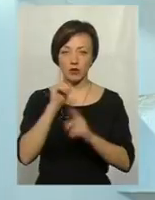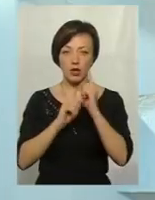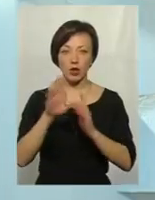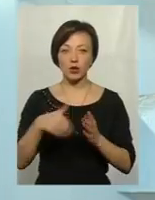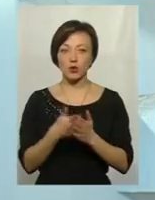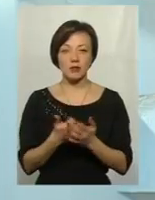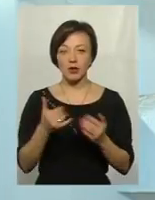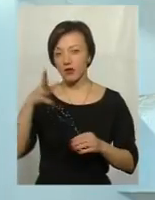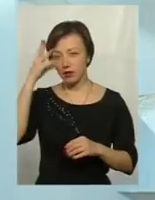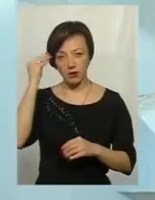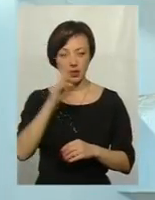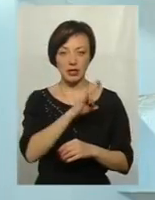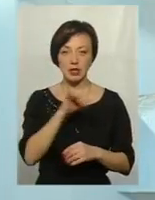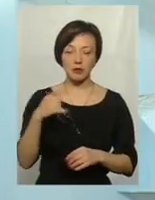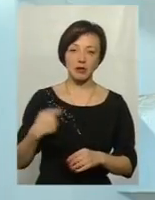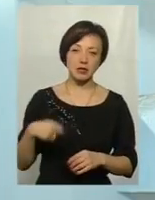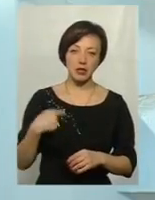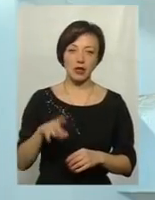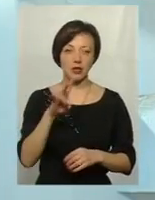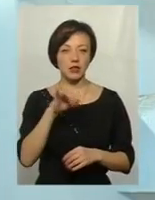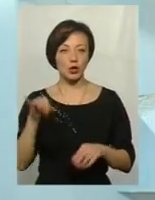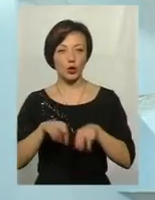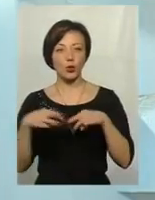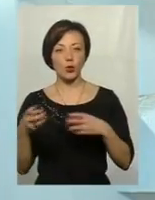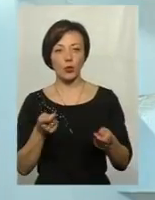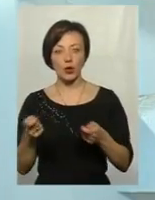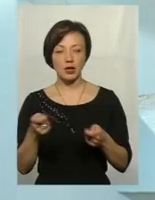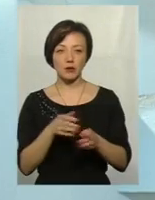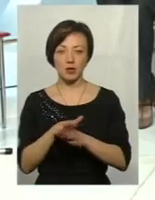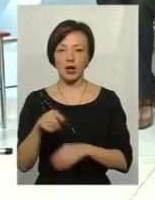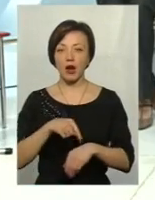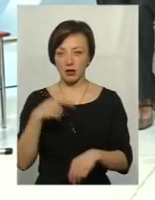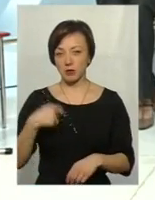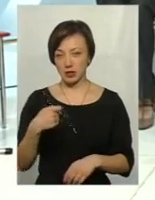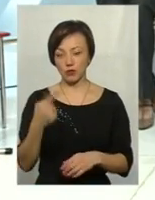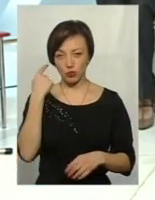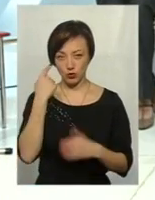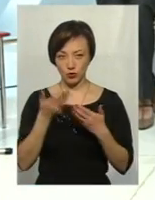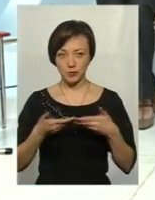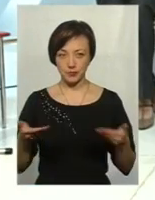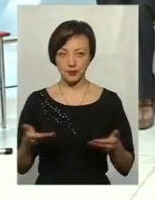який до сих пір не взятий до уваги ні президентом, ні урядом. Ну, реакцію президента ми почули.